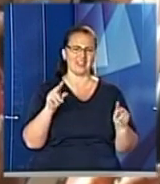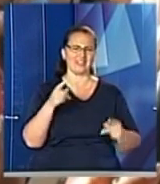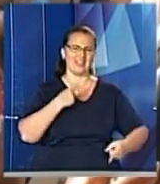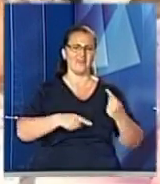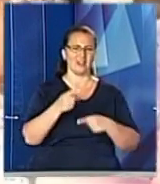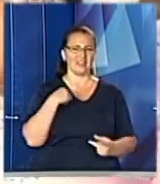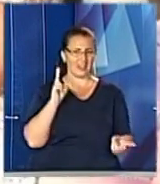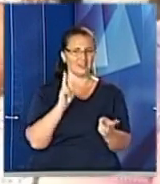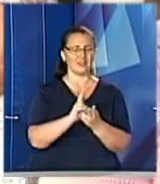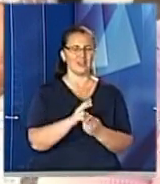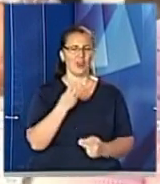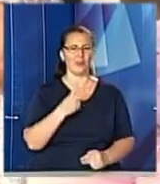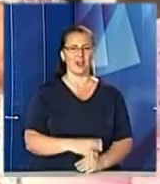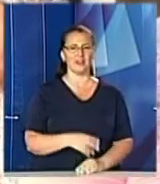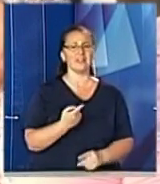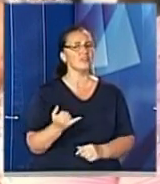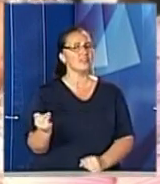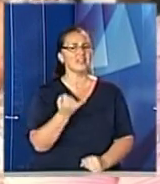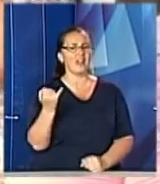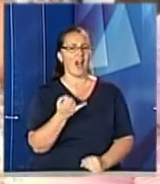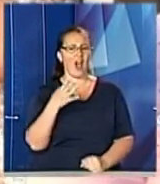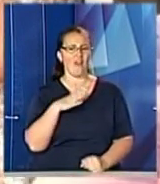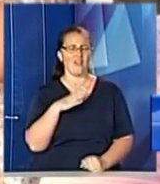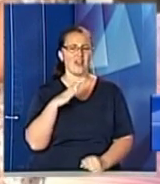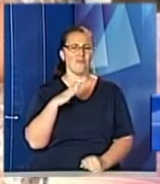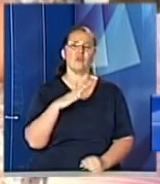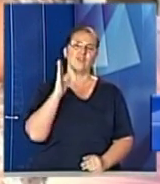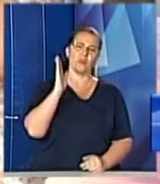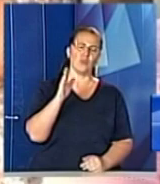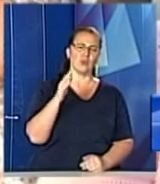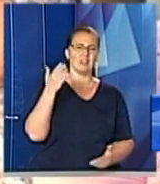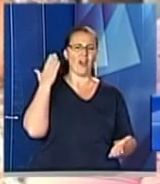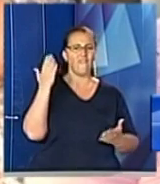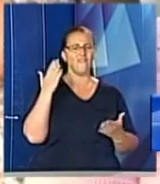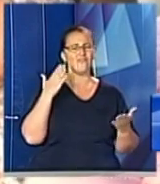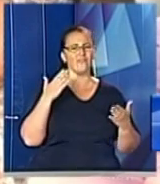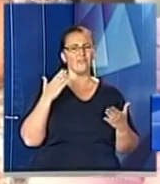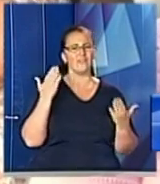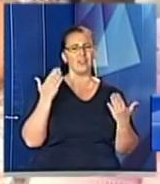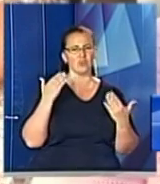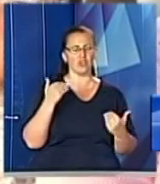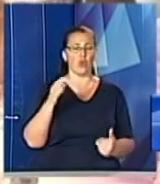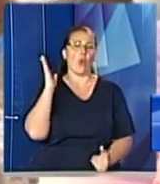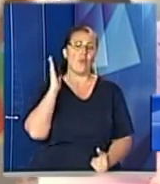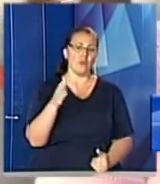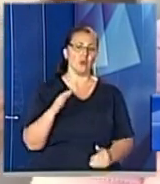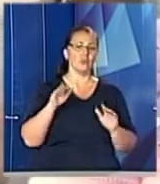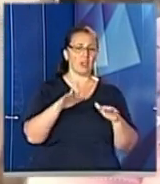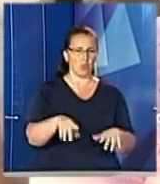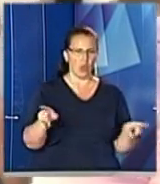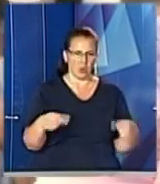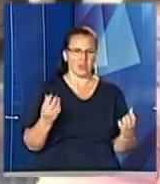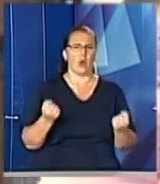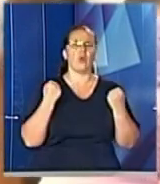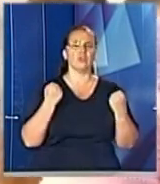зустрічаю. Це дуже цікавий буде відпочинок у дітей. По-перше, вони побувають на морі, оздоровляться, будуть